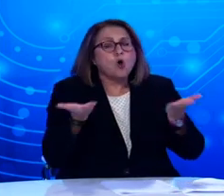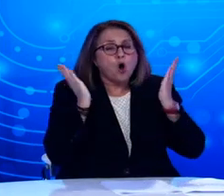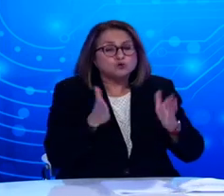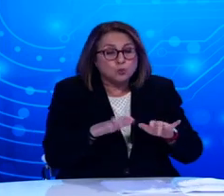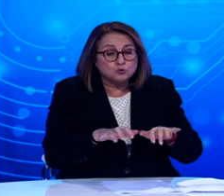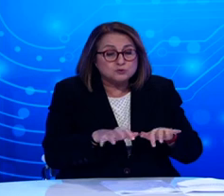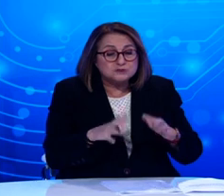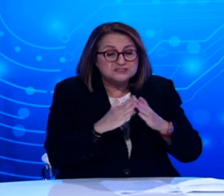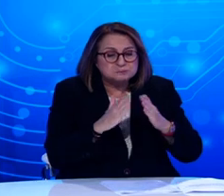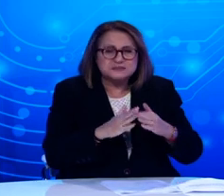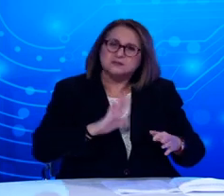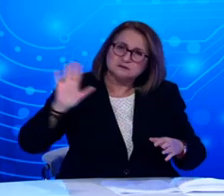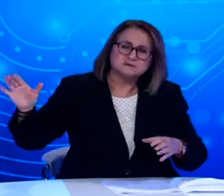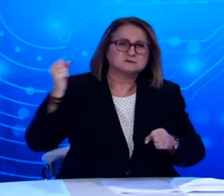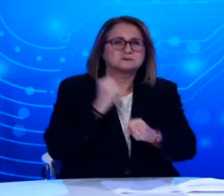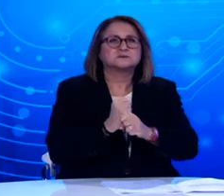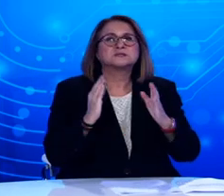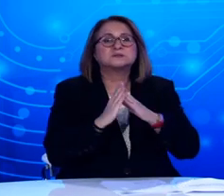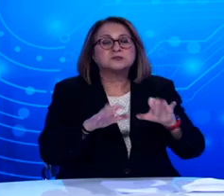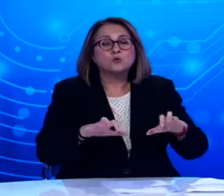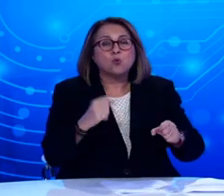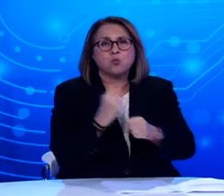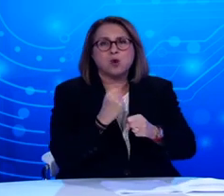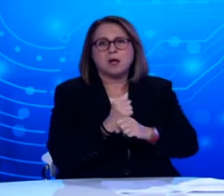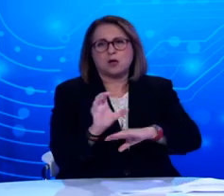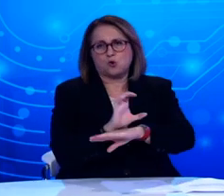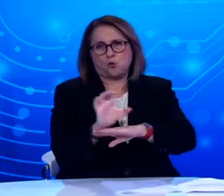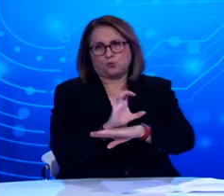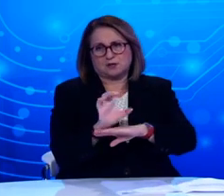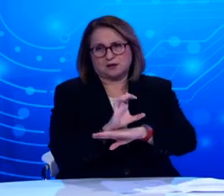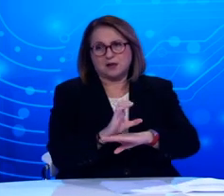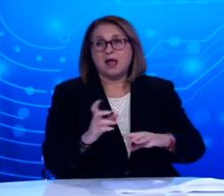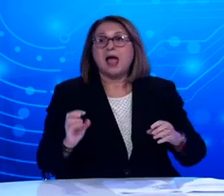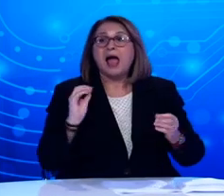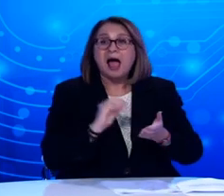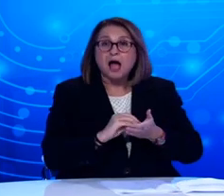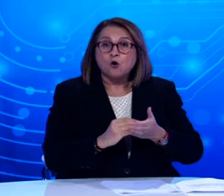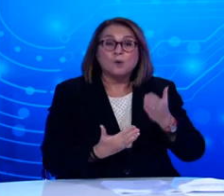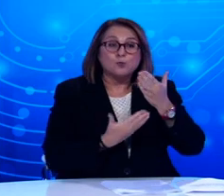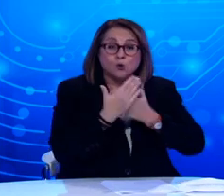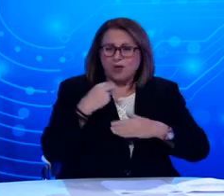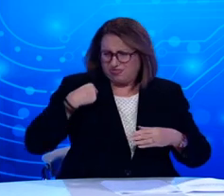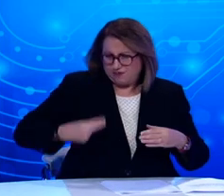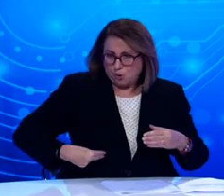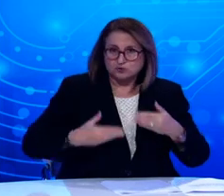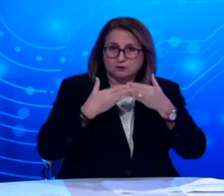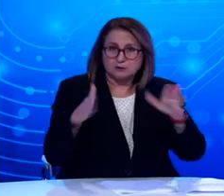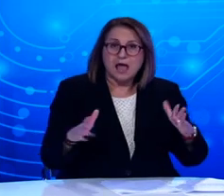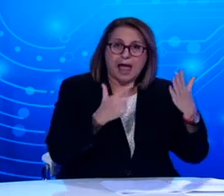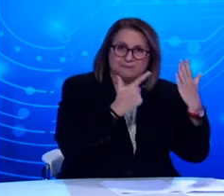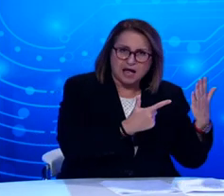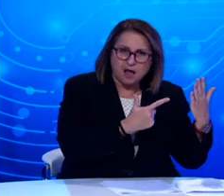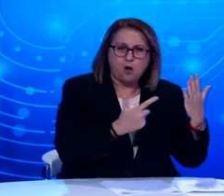εκτελεστούν εξ αποστάσεως. Μετακινήσεις προς και από την εργασία σε τρία κύματα για το δημόσιο τομέα. Στις 7,